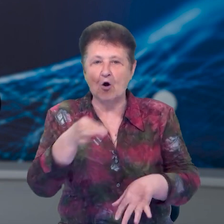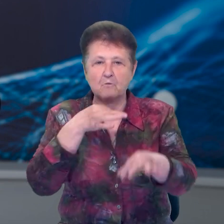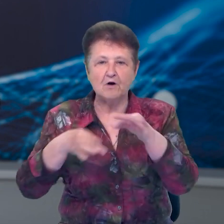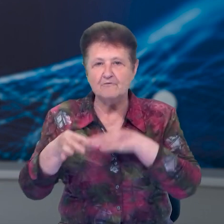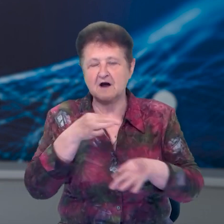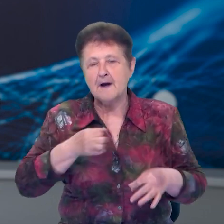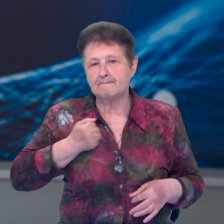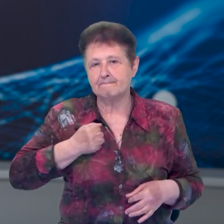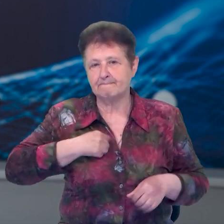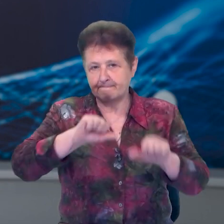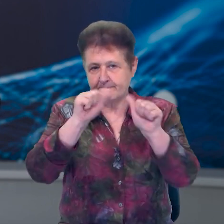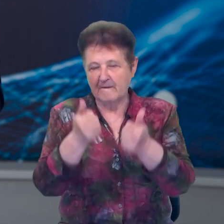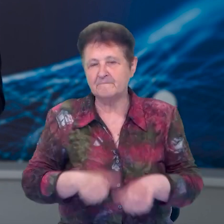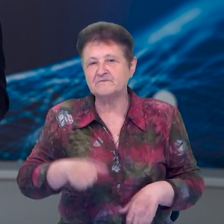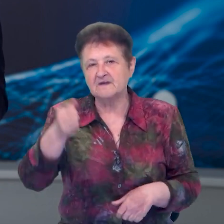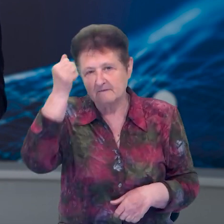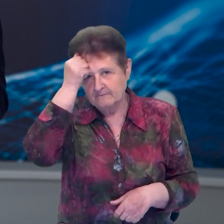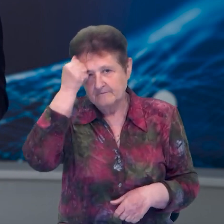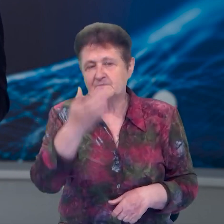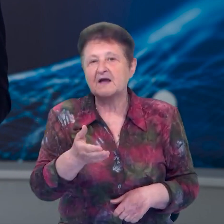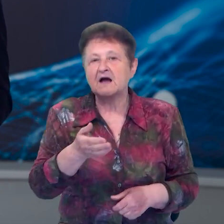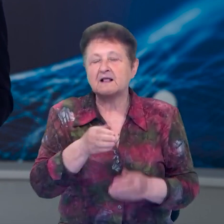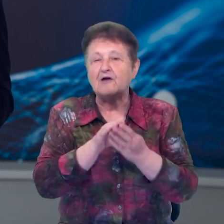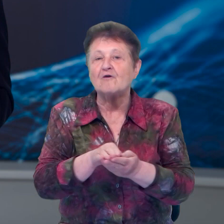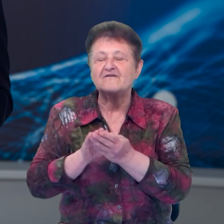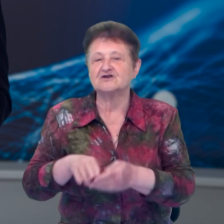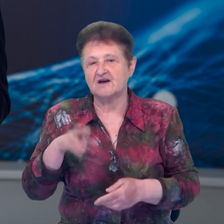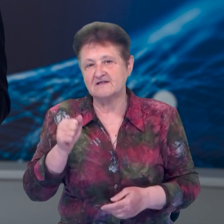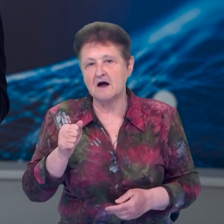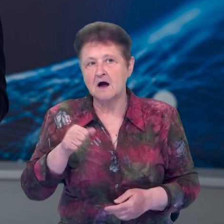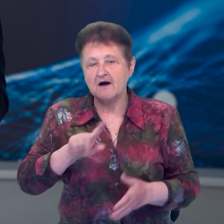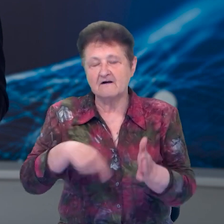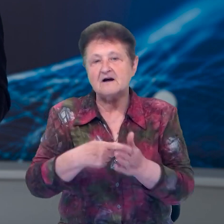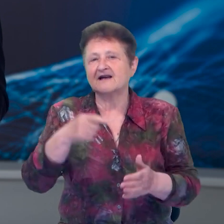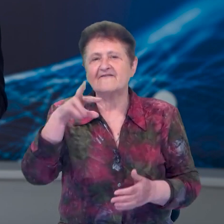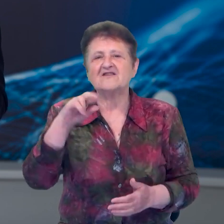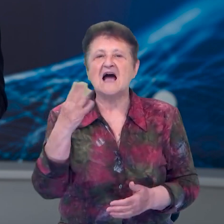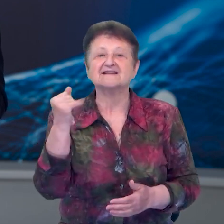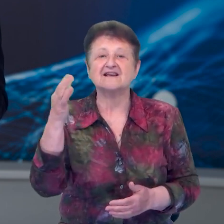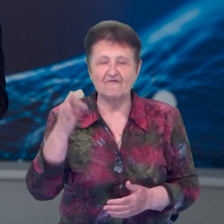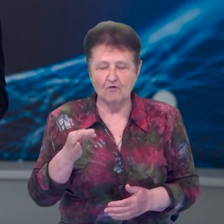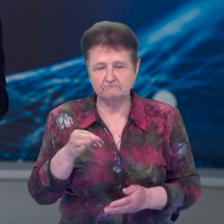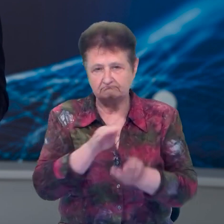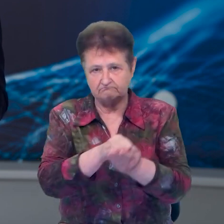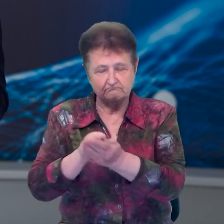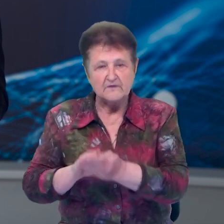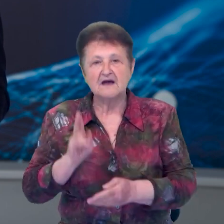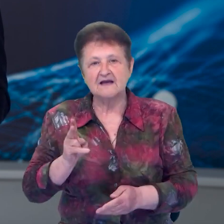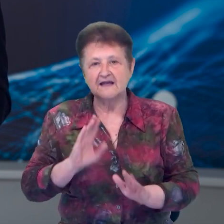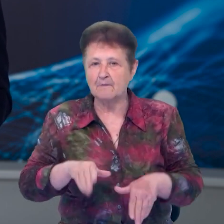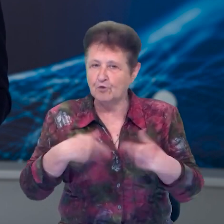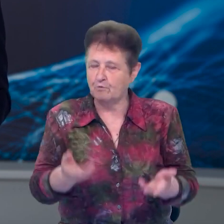військового меморіального кладовища. Його планують облаштувати на міському цвинтарі Яцево. Які пропозиції подали